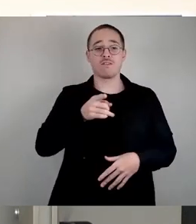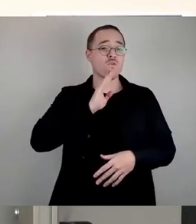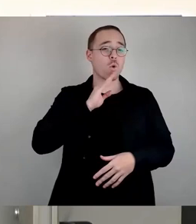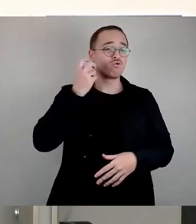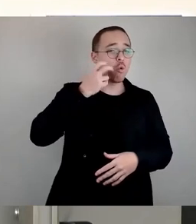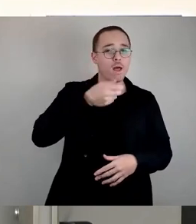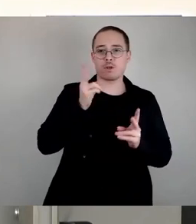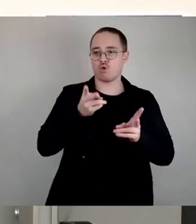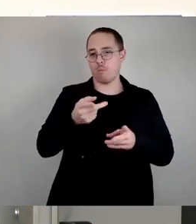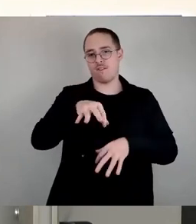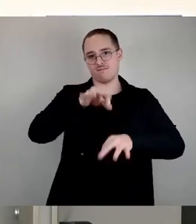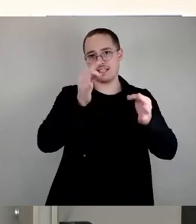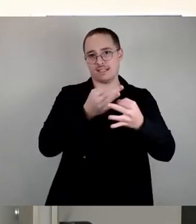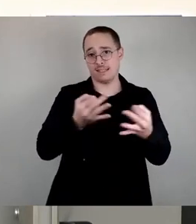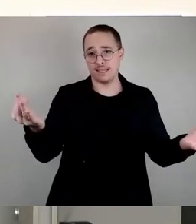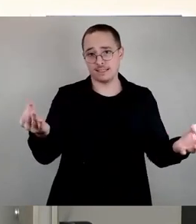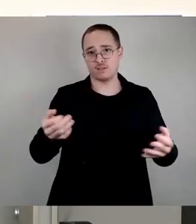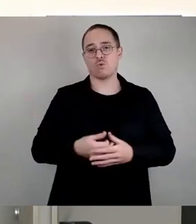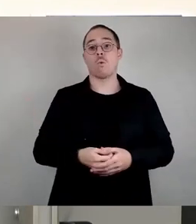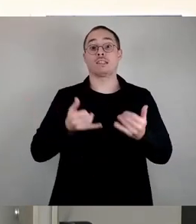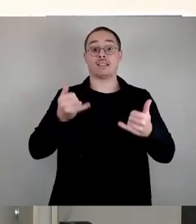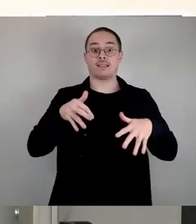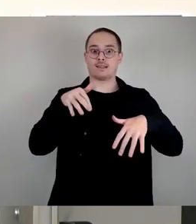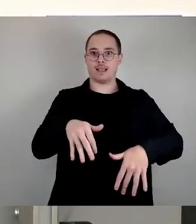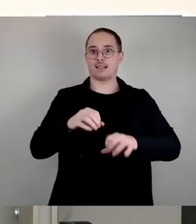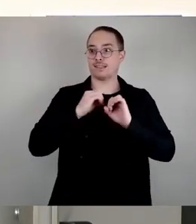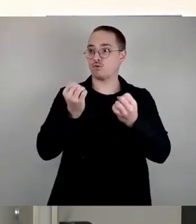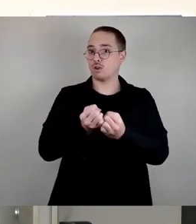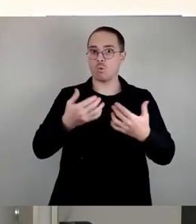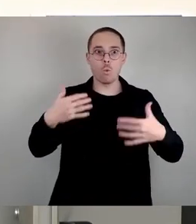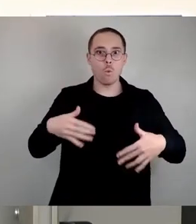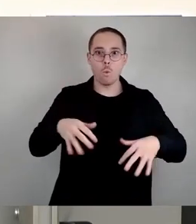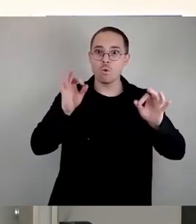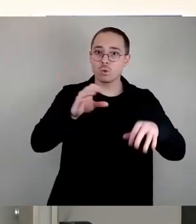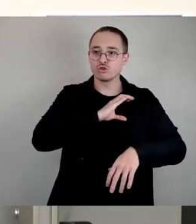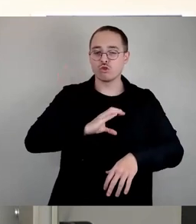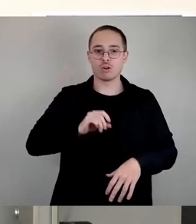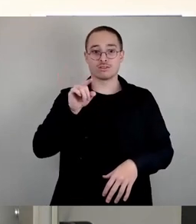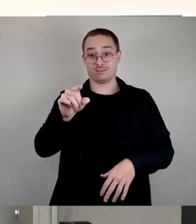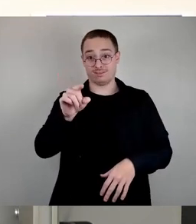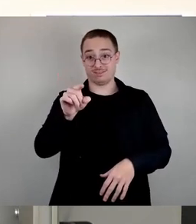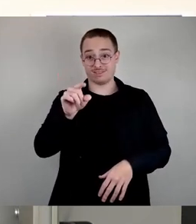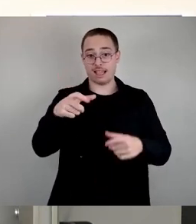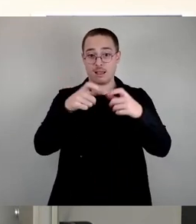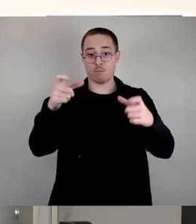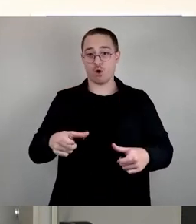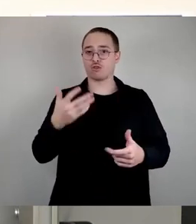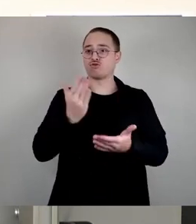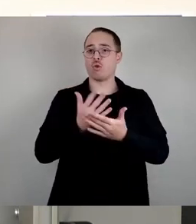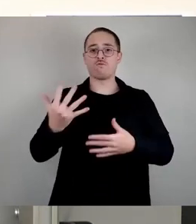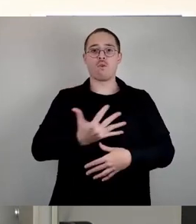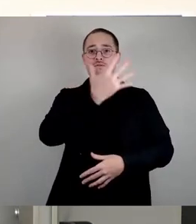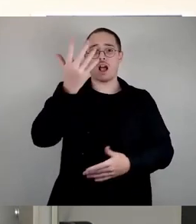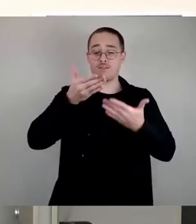günstige Situation, hier ist ein Gebäude, das steht fünf Jahre frei, die Zeit, in der die Spezialturnhalle geplant wird